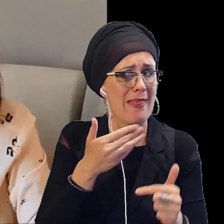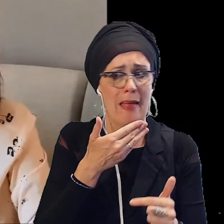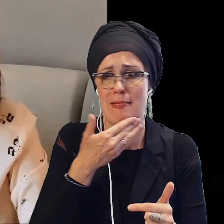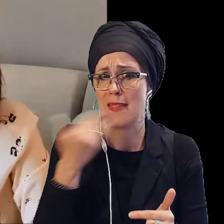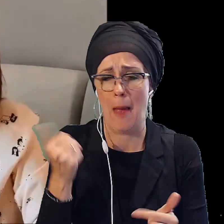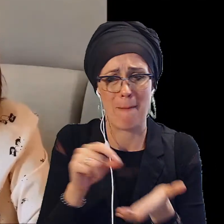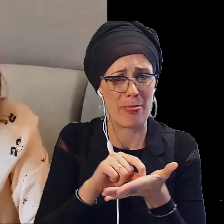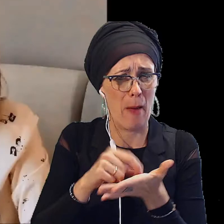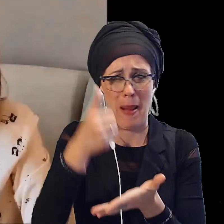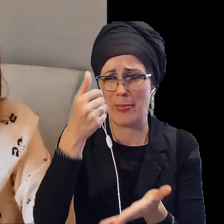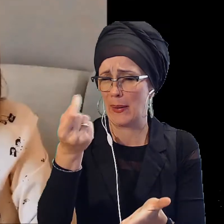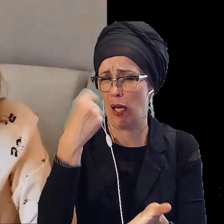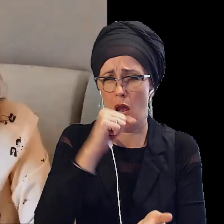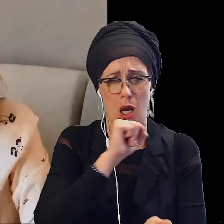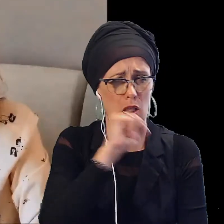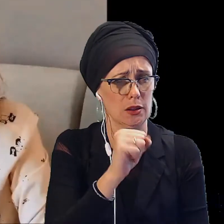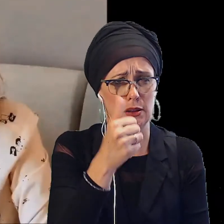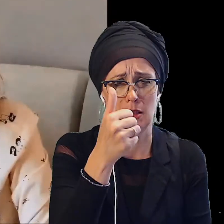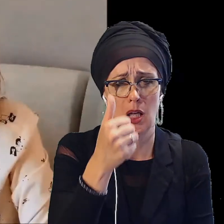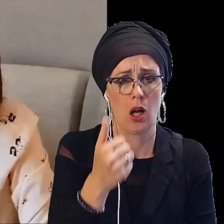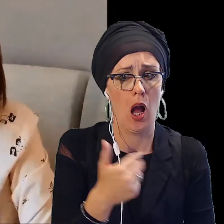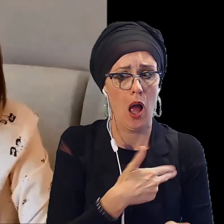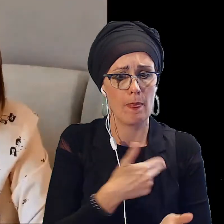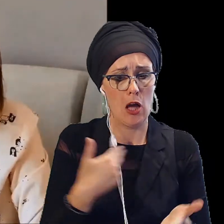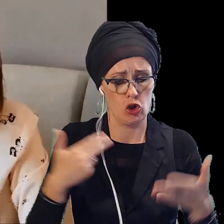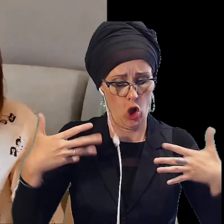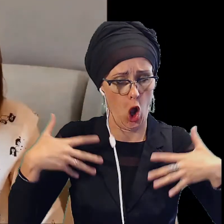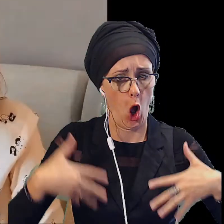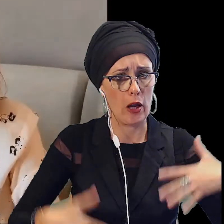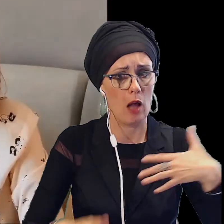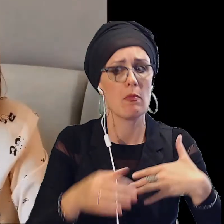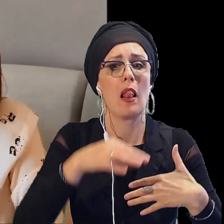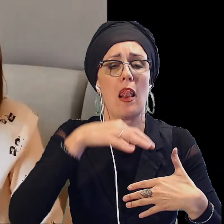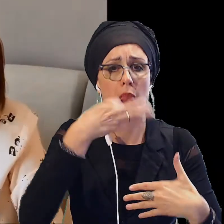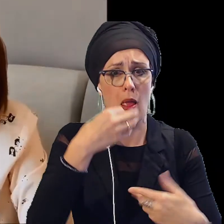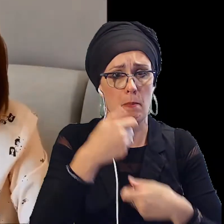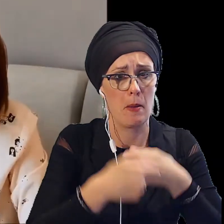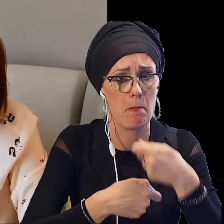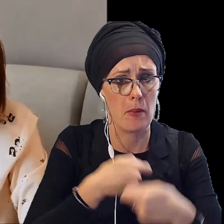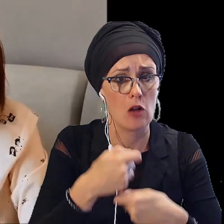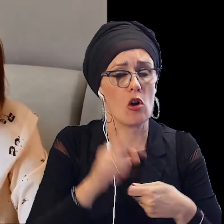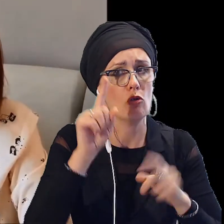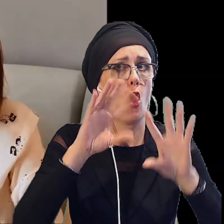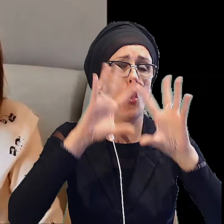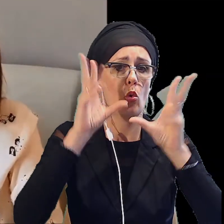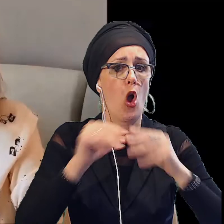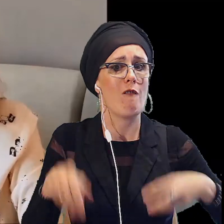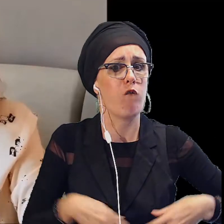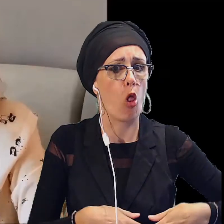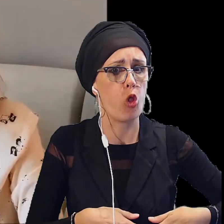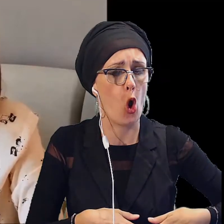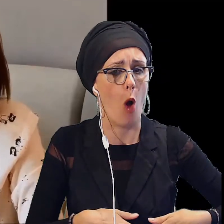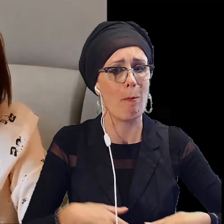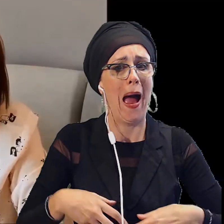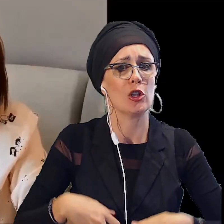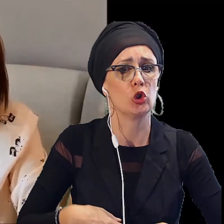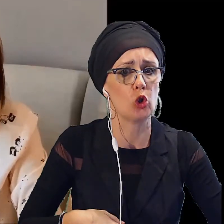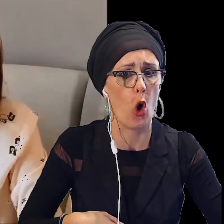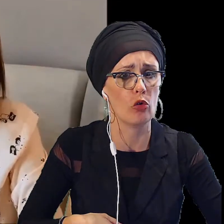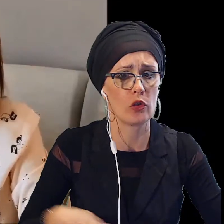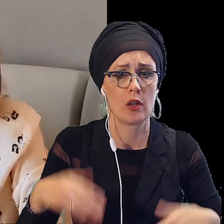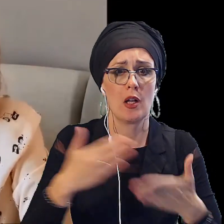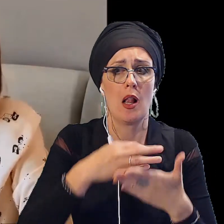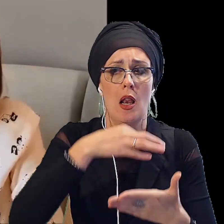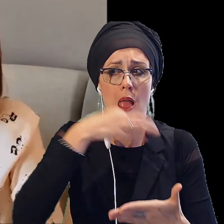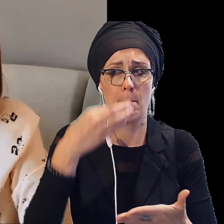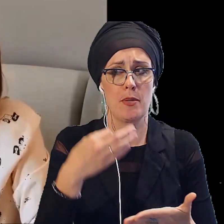przeciwbólowej. Mój organizm zaczął lepiej pracować, przede wszystkim wątroba i żołądek. Lepiej sypiam, mam